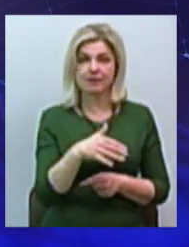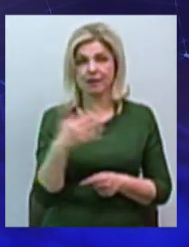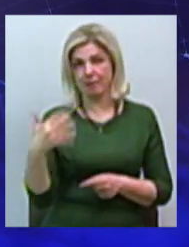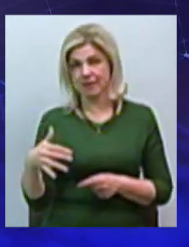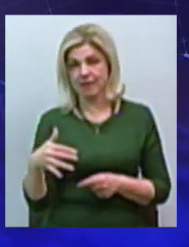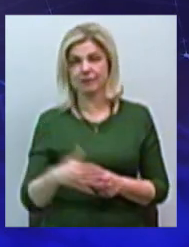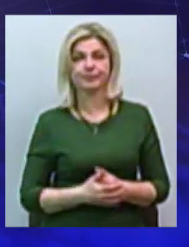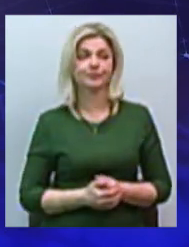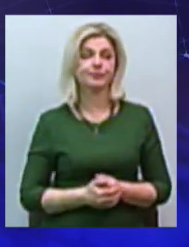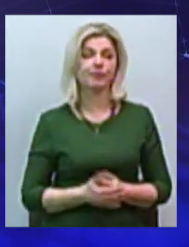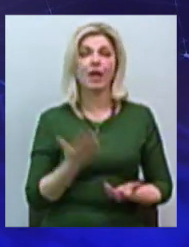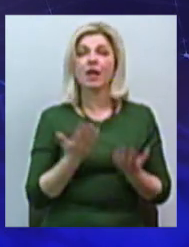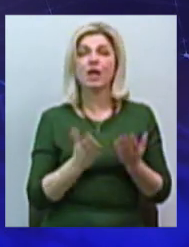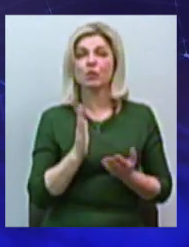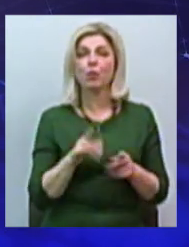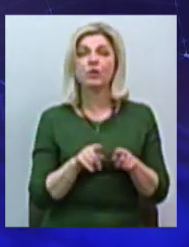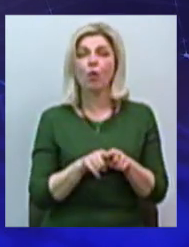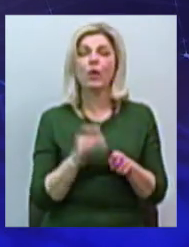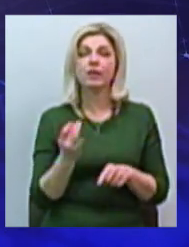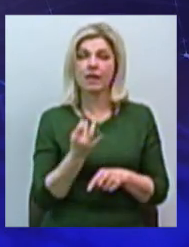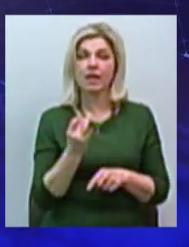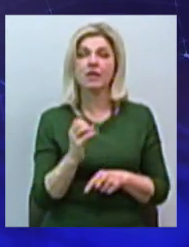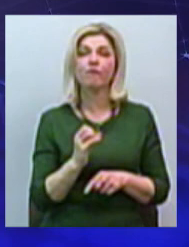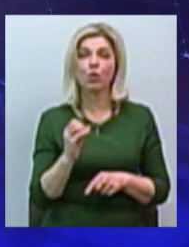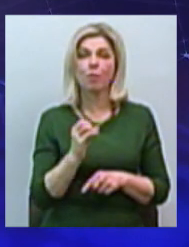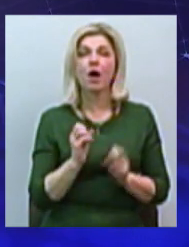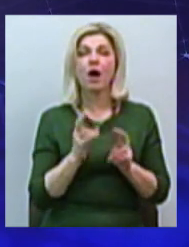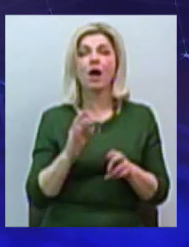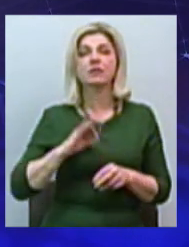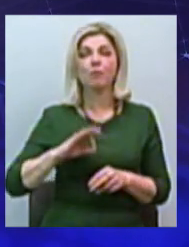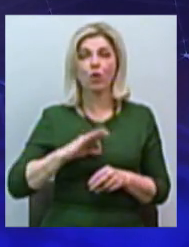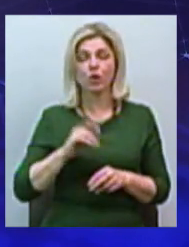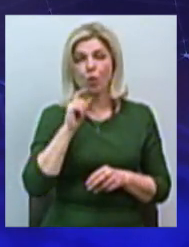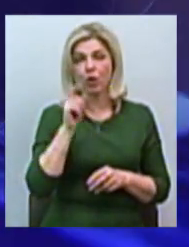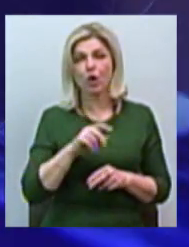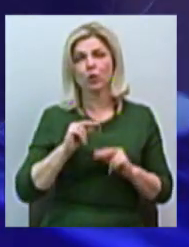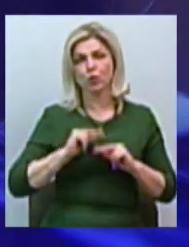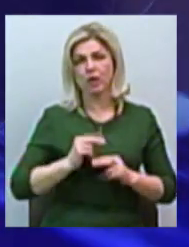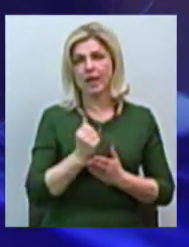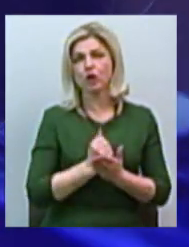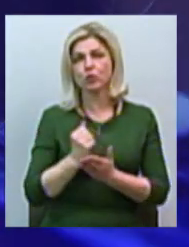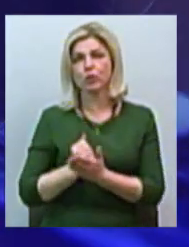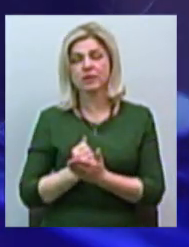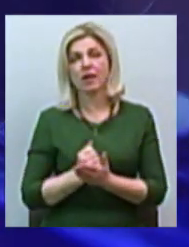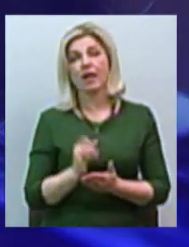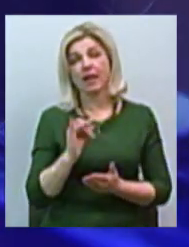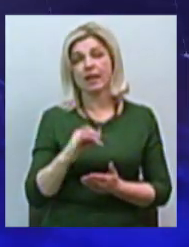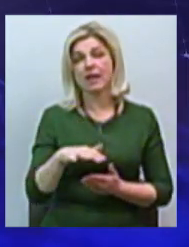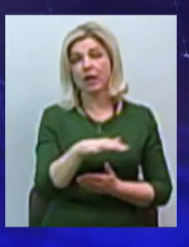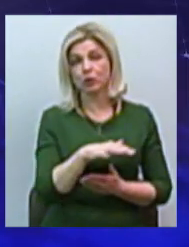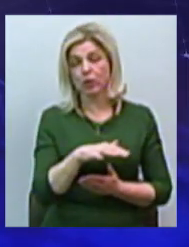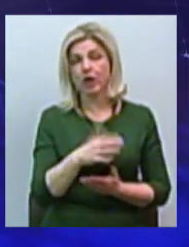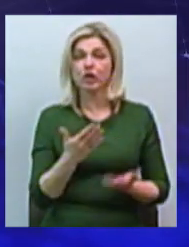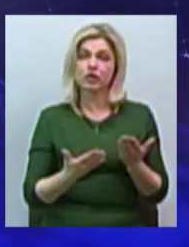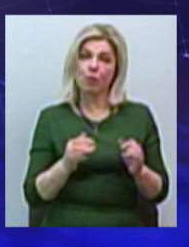Якщо буде такий інтерес у Європи, якимось чином використовувати українські трудові ресурси, так, територію і тому подібне, чи зможе